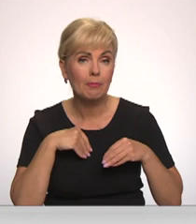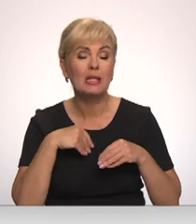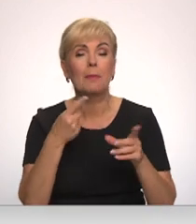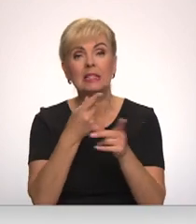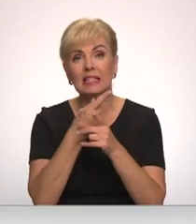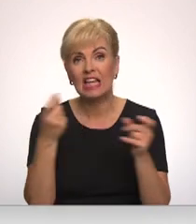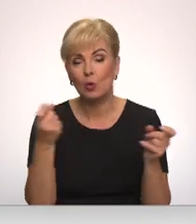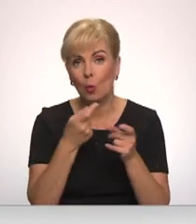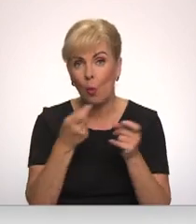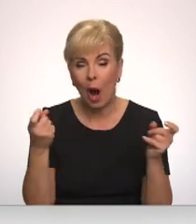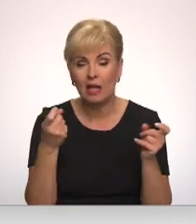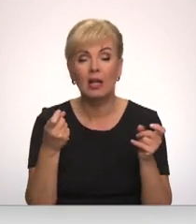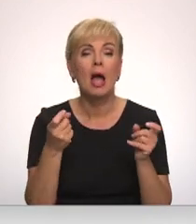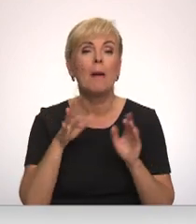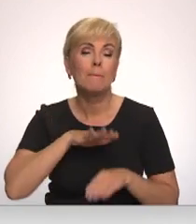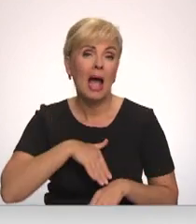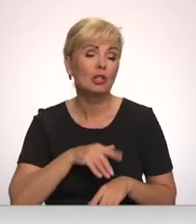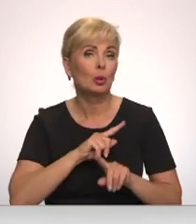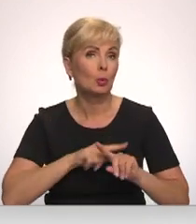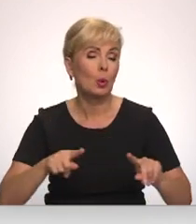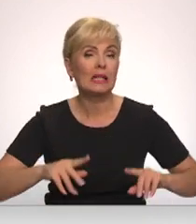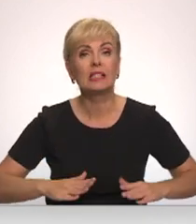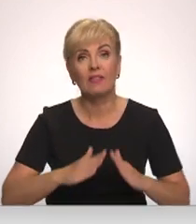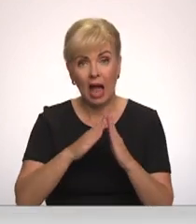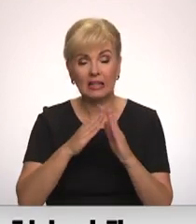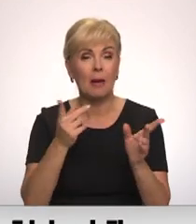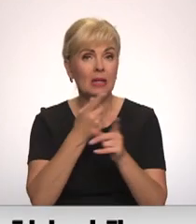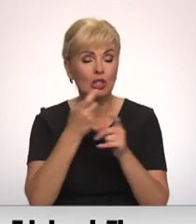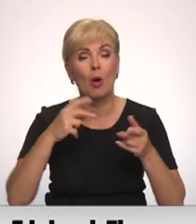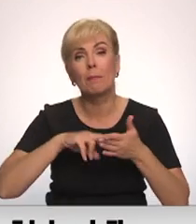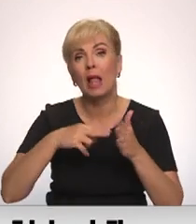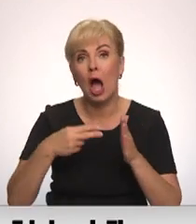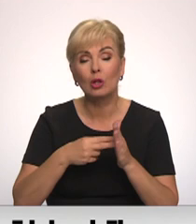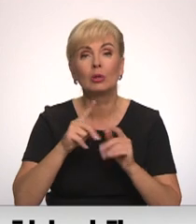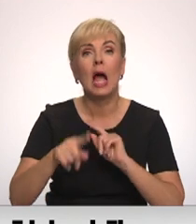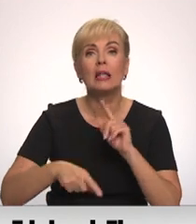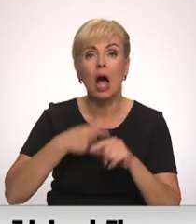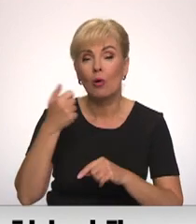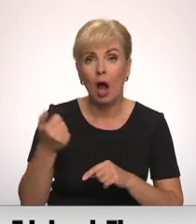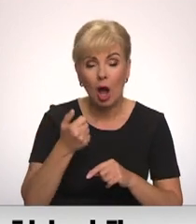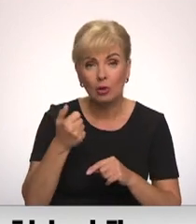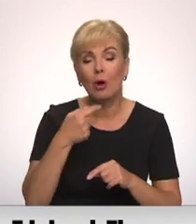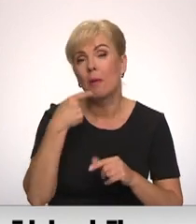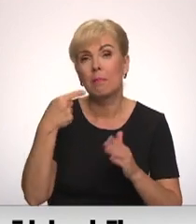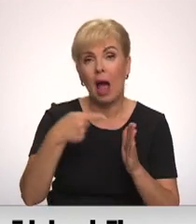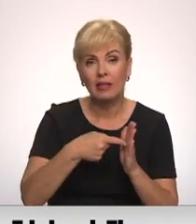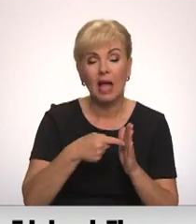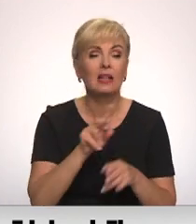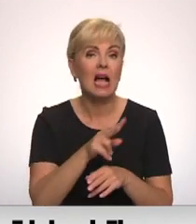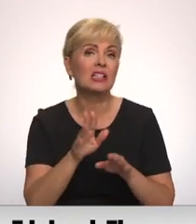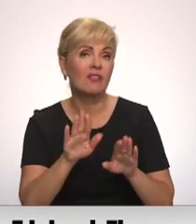ziņot, ja būtiski pēc svētkiem, izziņosim par plānotu nākošu gadu ar atrunu, ka tas var